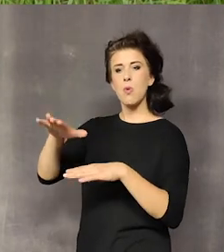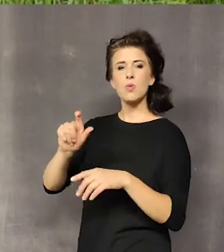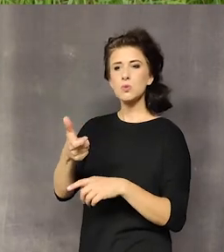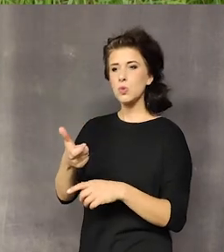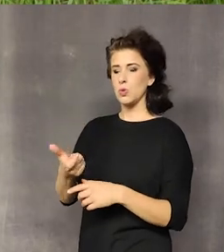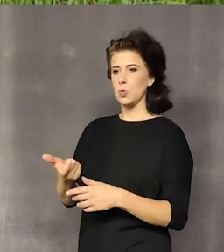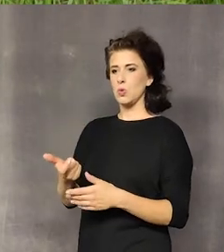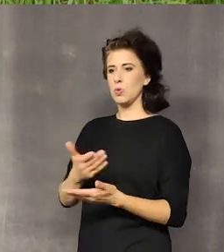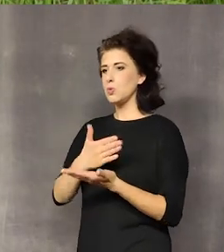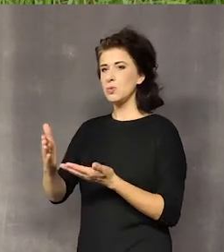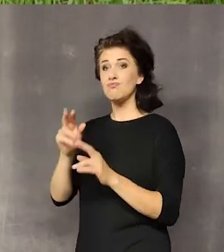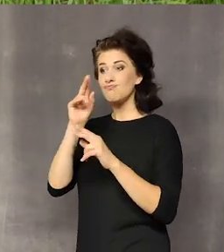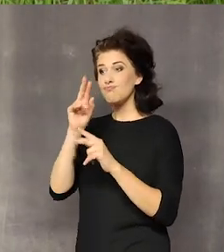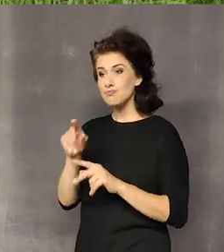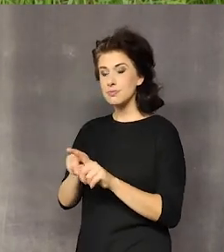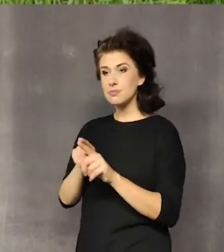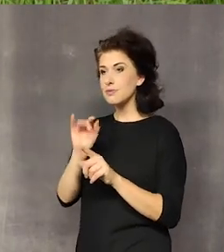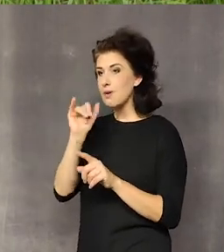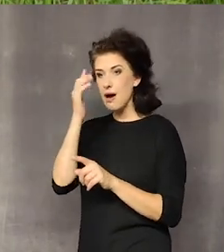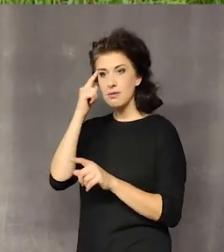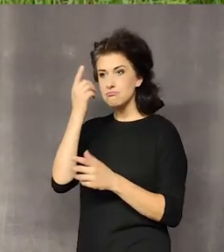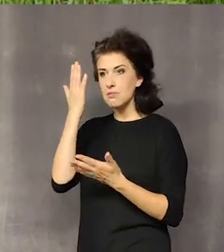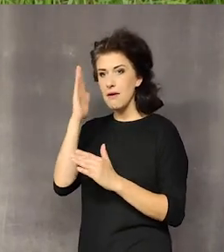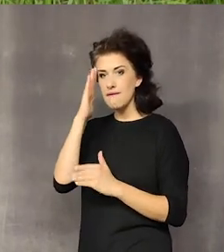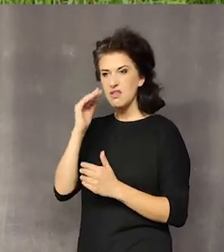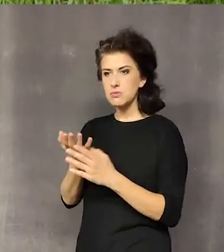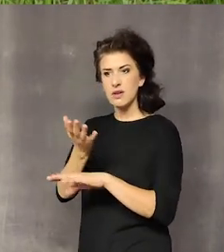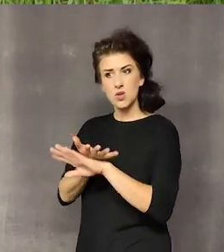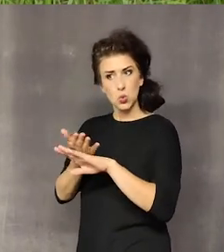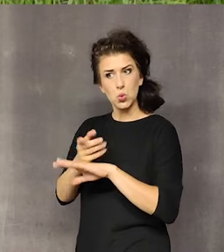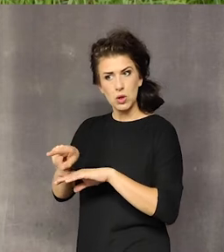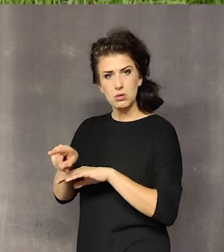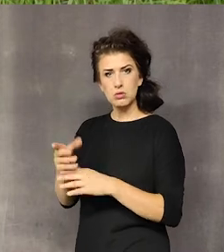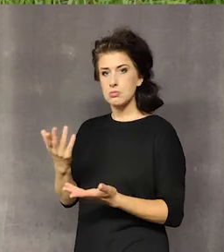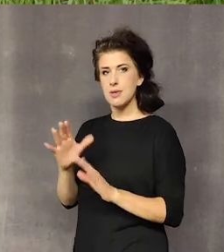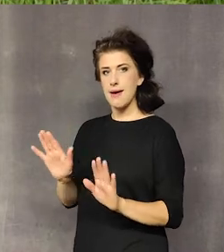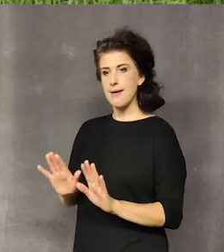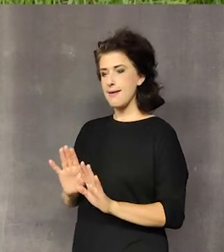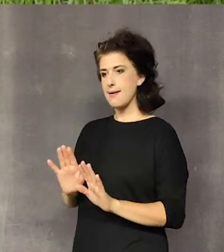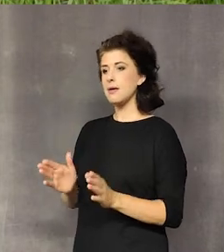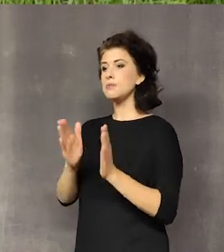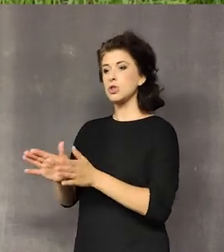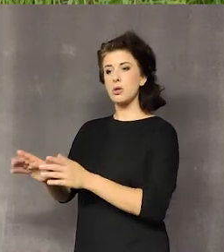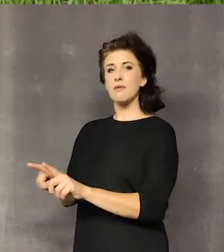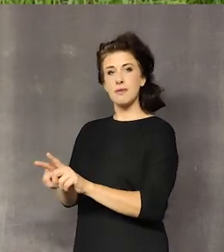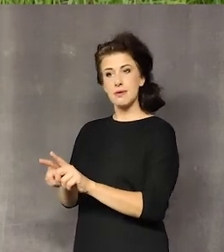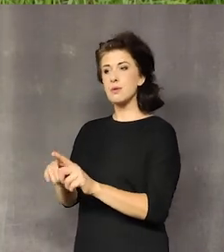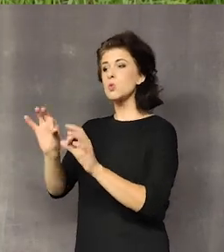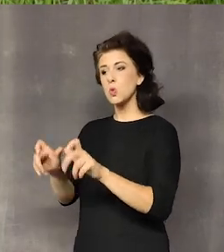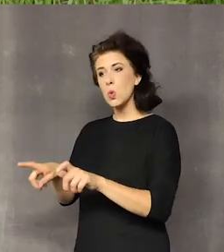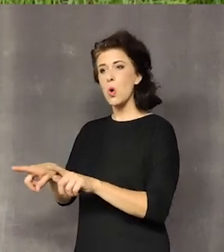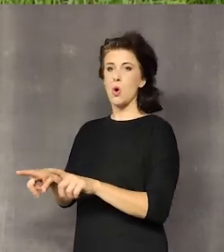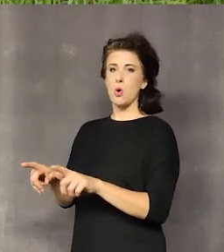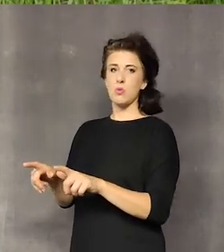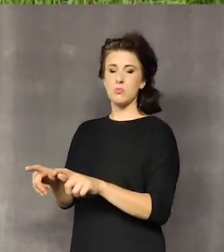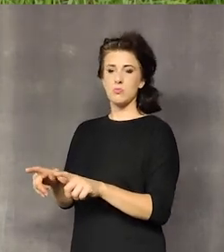jak ją tam rozpoznać, żeby nie zerwać jakiejś rośliny trującej. Jak to sobie przygotować, ususzyć, czy